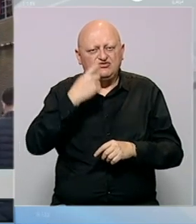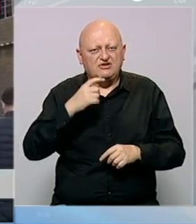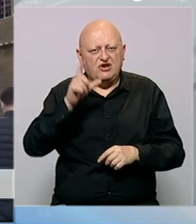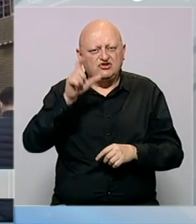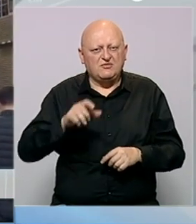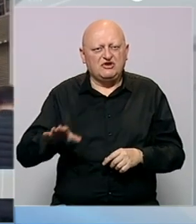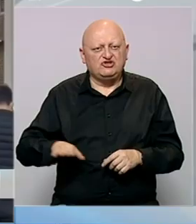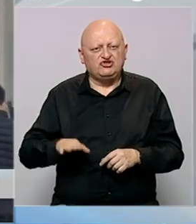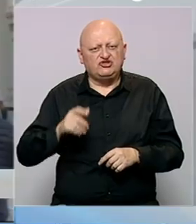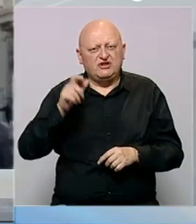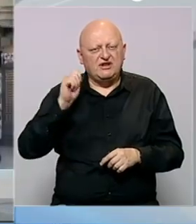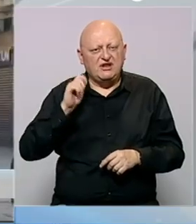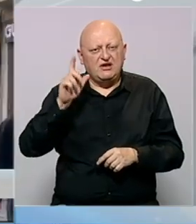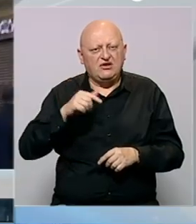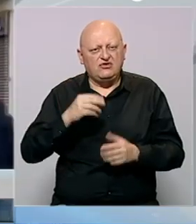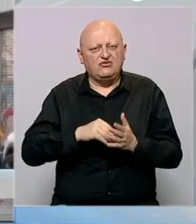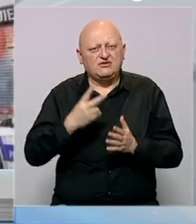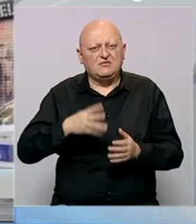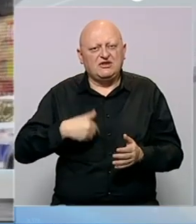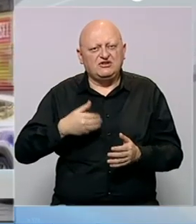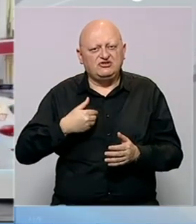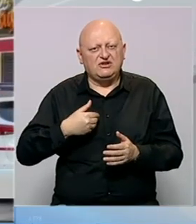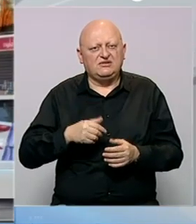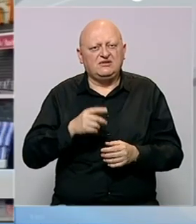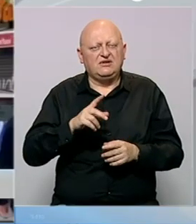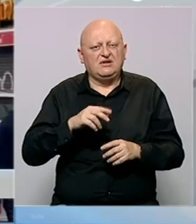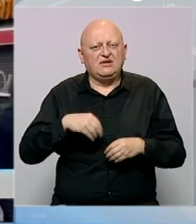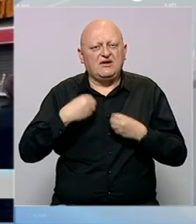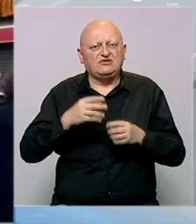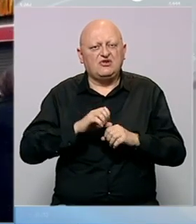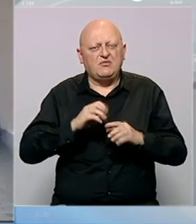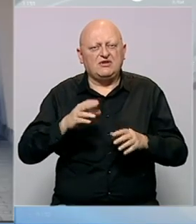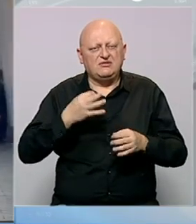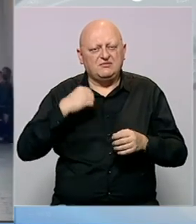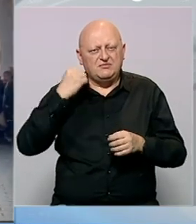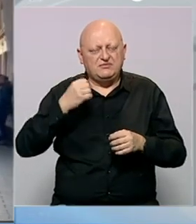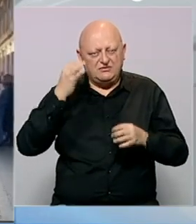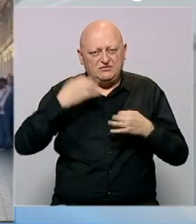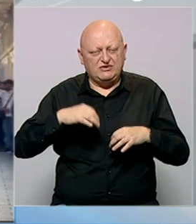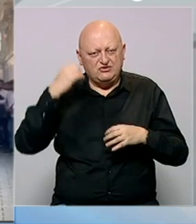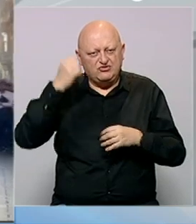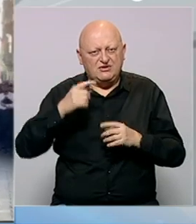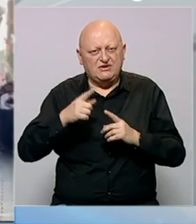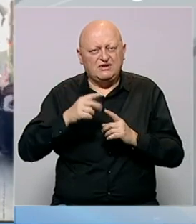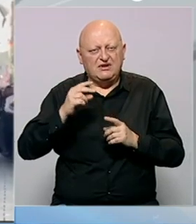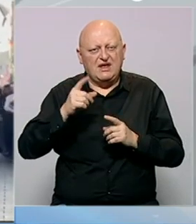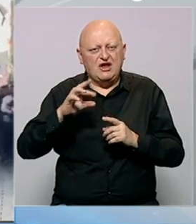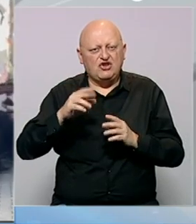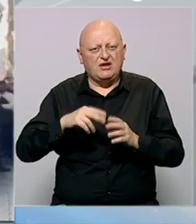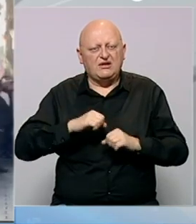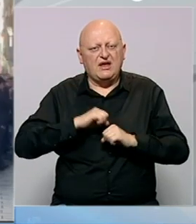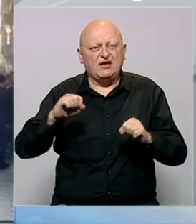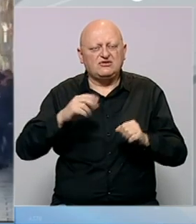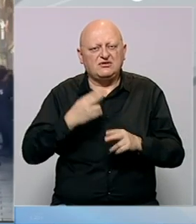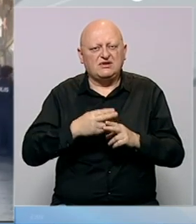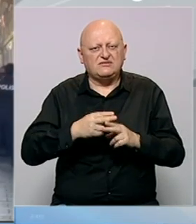osumnječena osoba žena, a uz nju još i bojca mladića. Javnosti se obratio predsjednik turske Recep Tayyip Erdoğan. Eksploziju